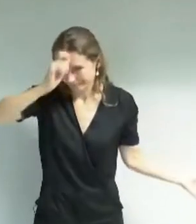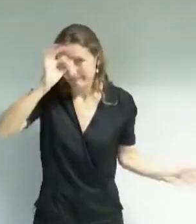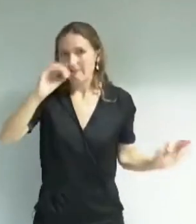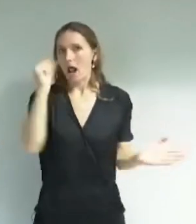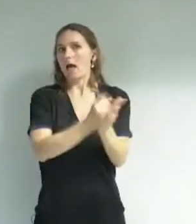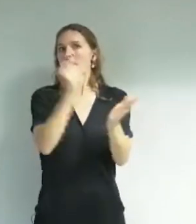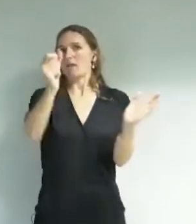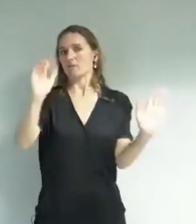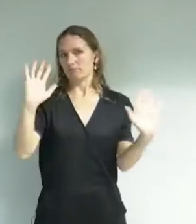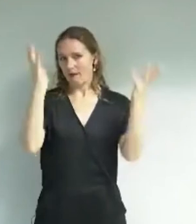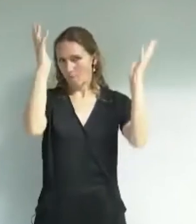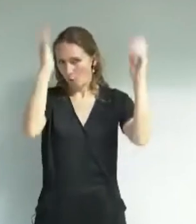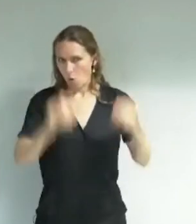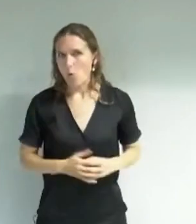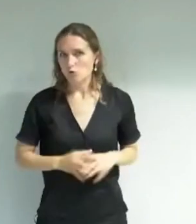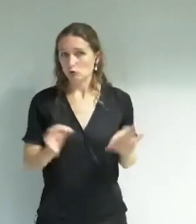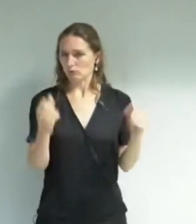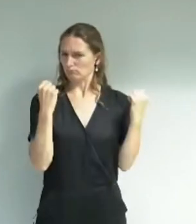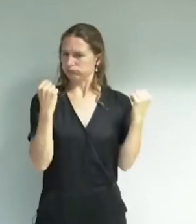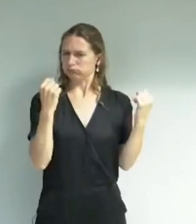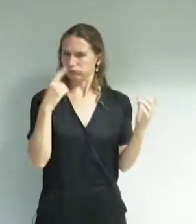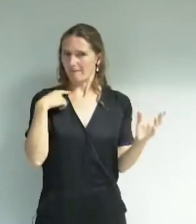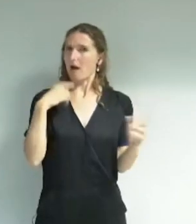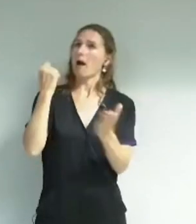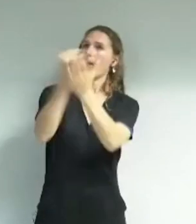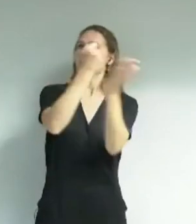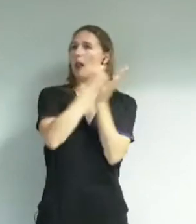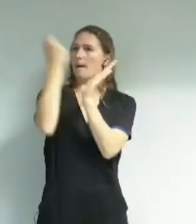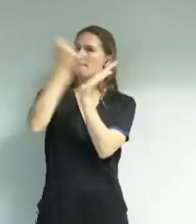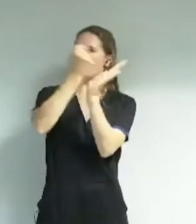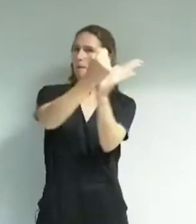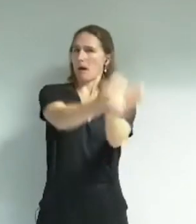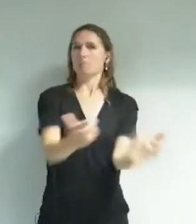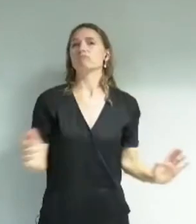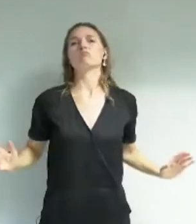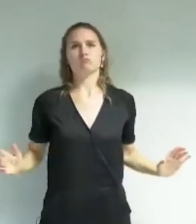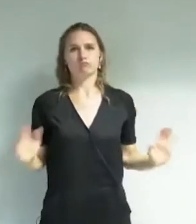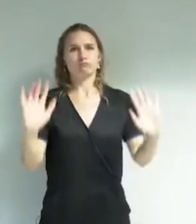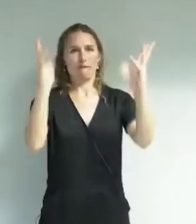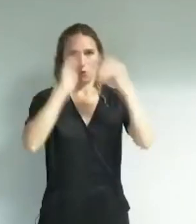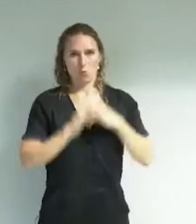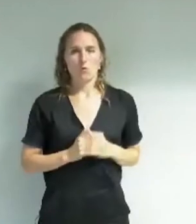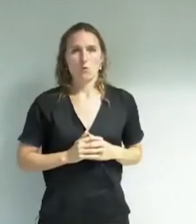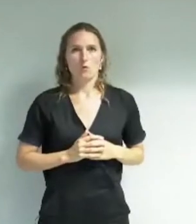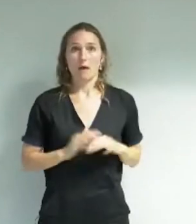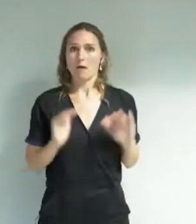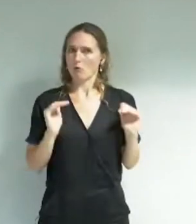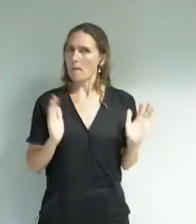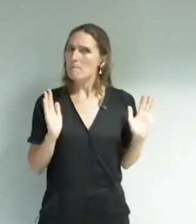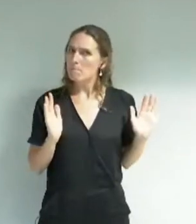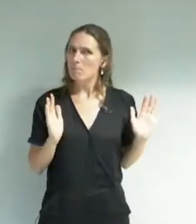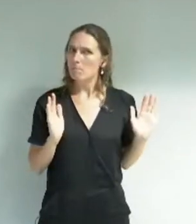-dessus, je ne conteste pas la force de la majorité municipale. il faut reconnaître ce qu'il faut reconnaître. Mais je vous dis